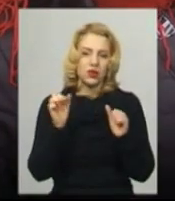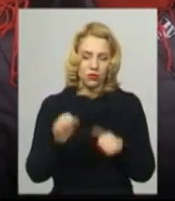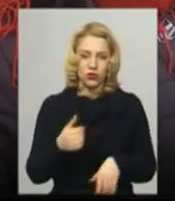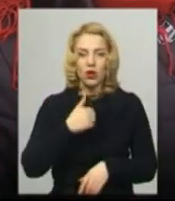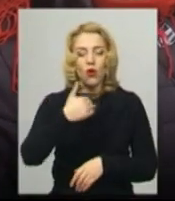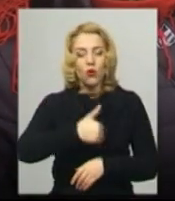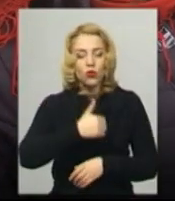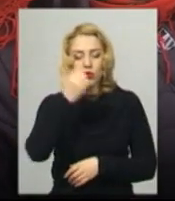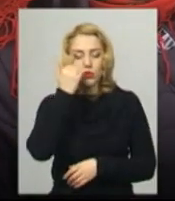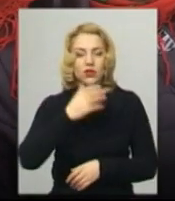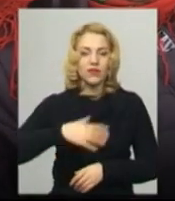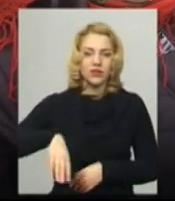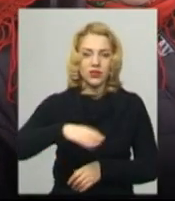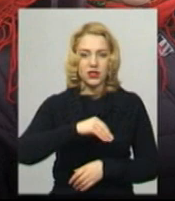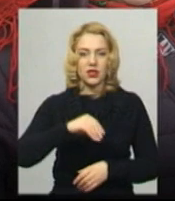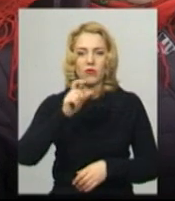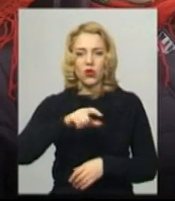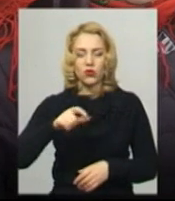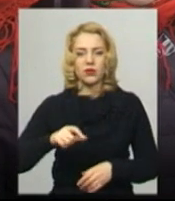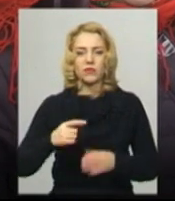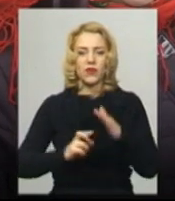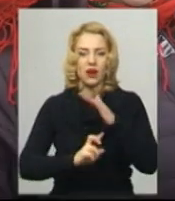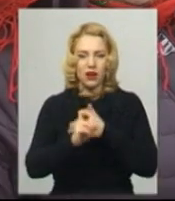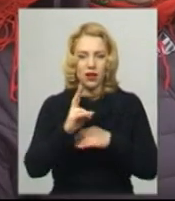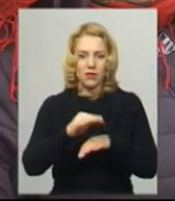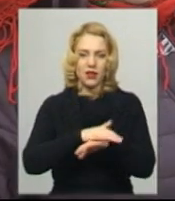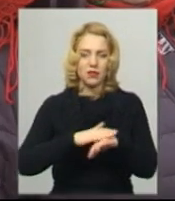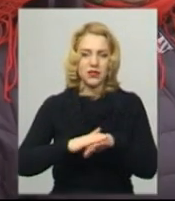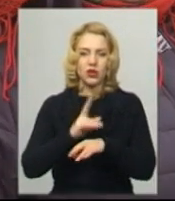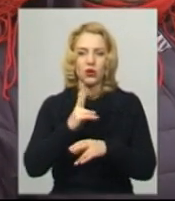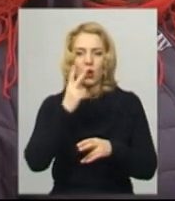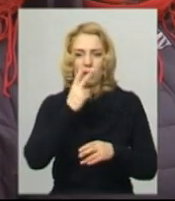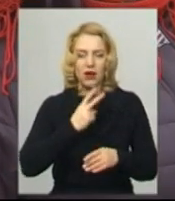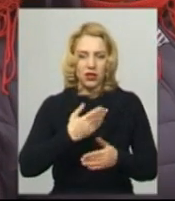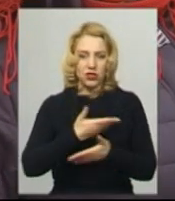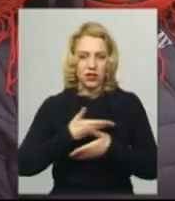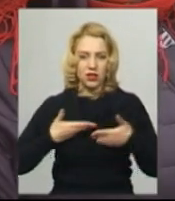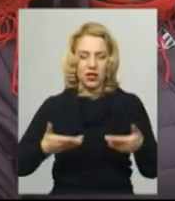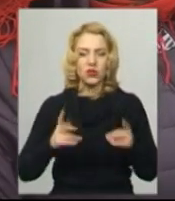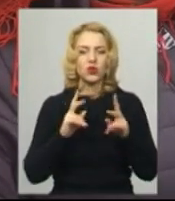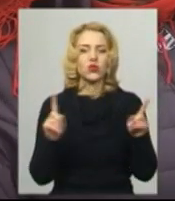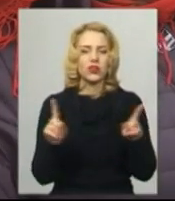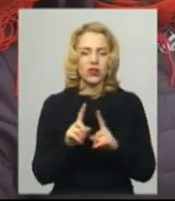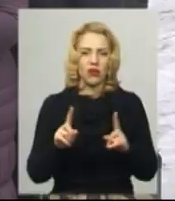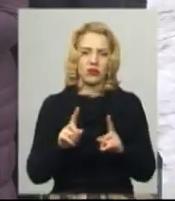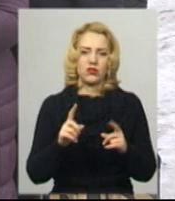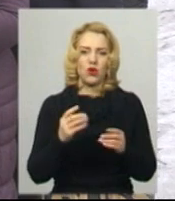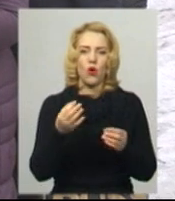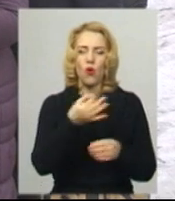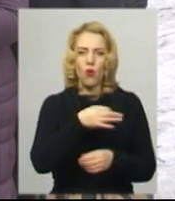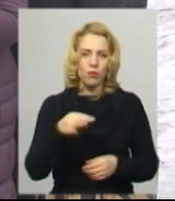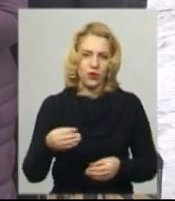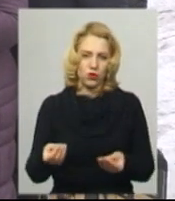людям, всім людям в храмах, всім людям на базарі, які нас бачили, які хоч якусь копійку нам давали.